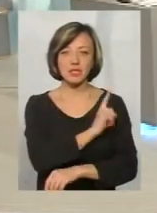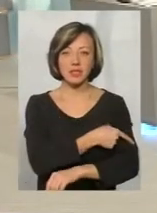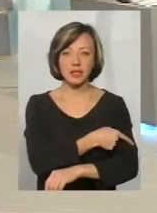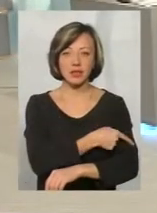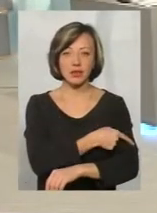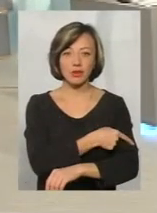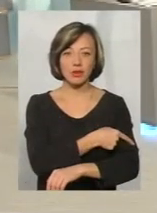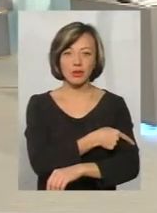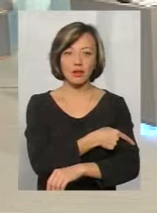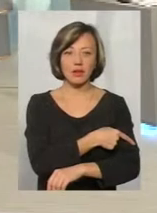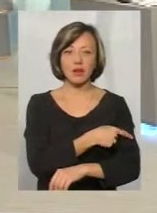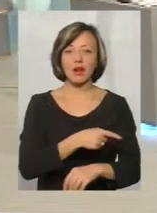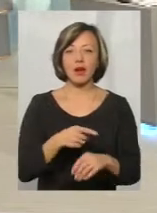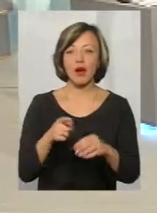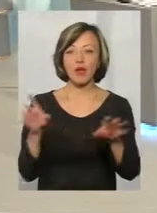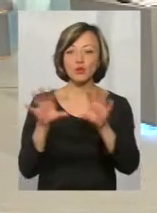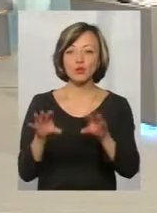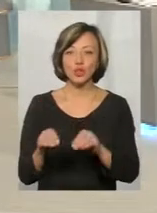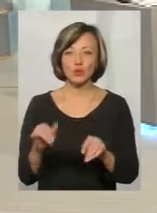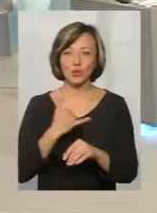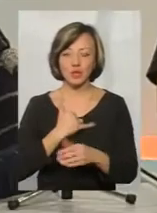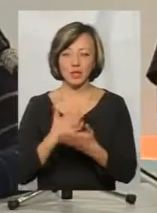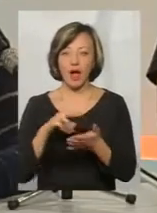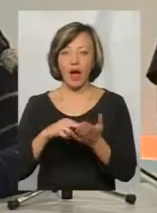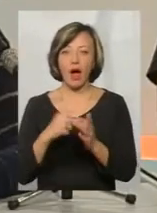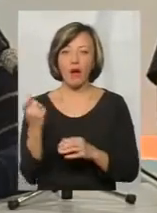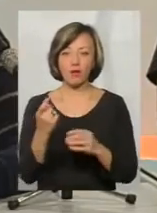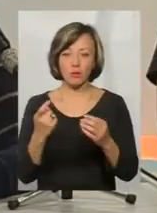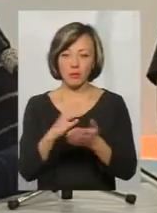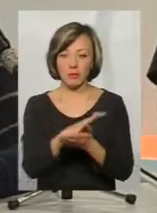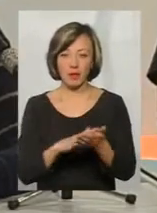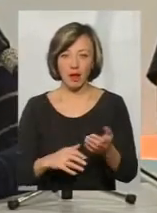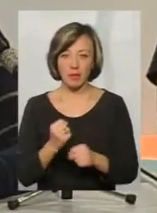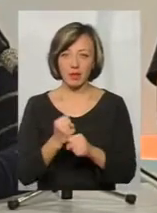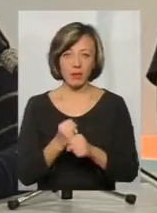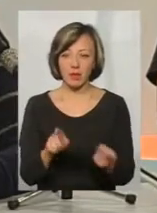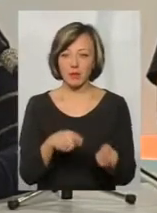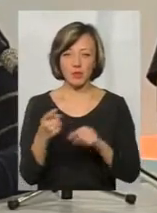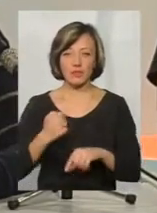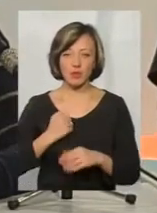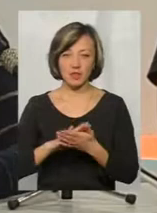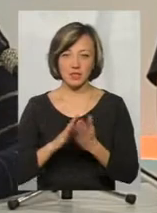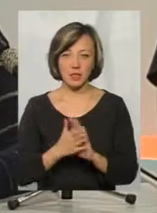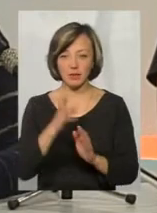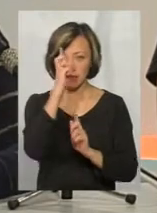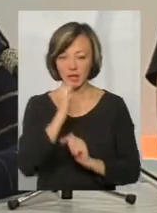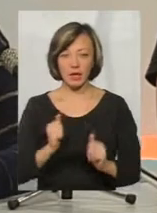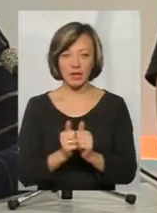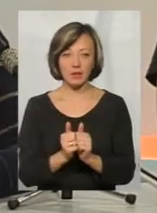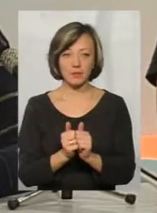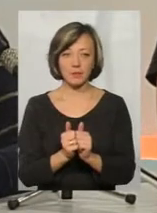заливали те, що у нас горить. Тобто, у нас же собі економіка далі працює, ми не перейшли там на військовий стан і так далі. У нас в країні,